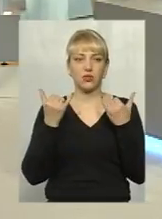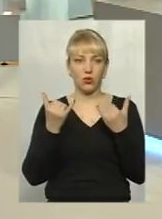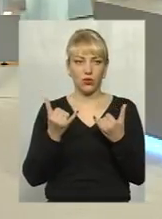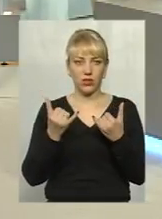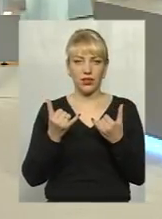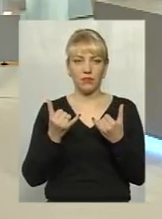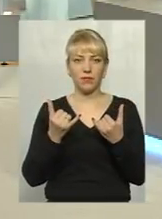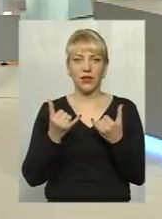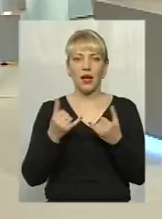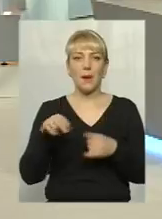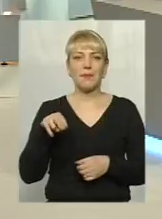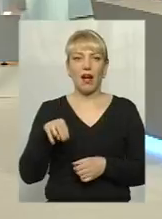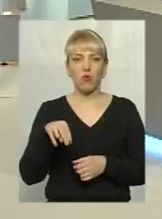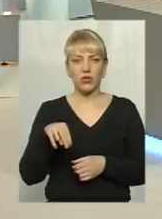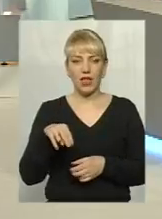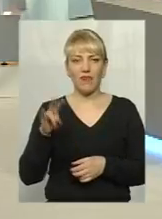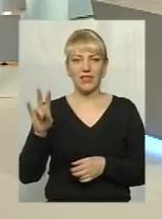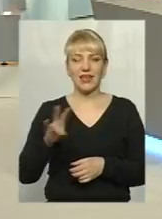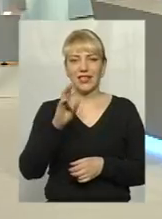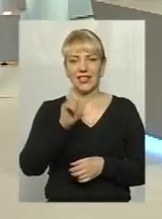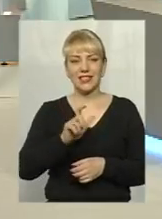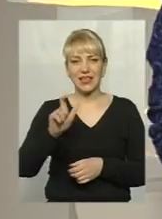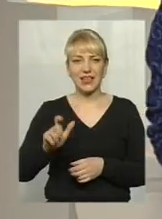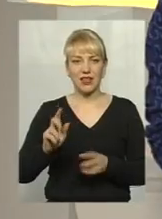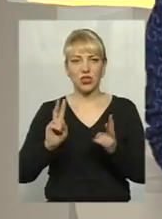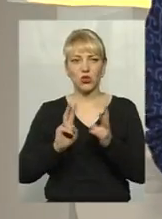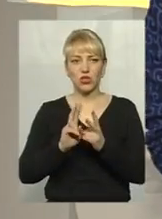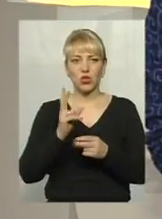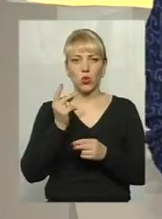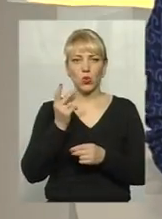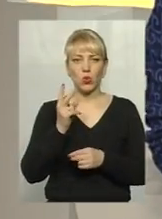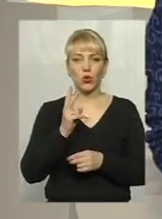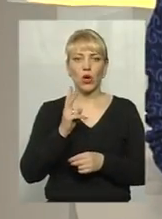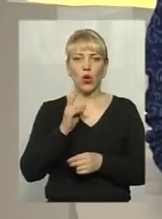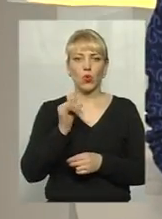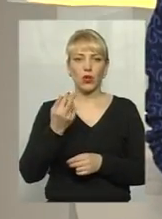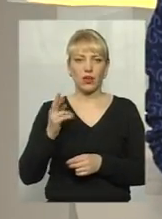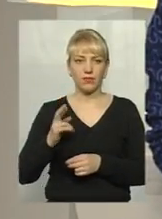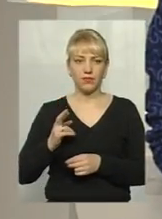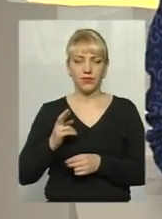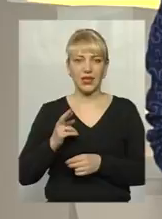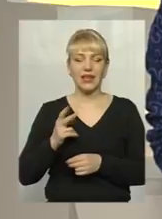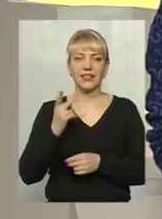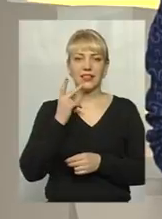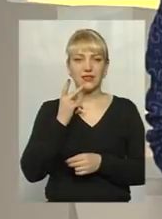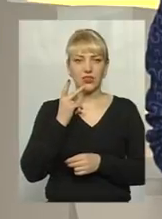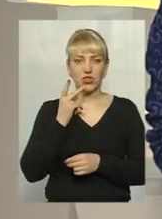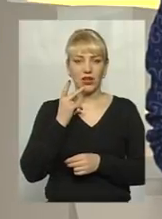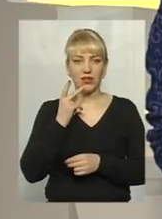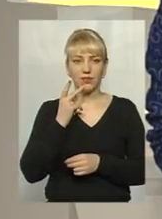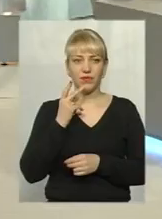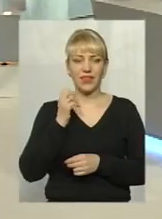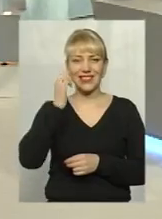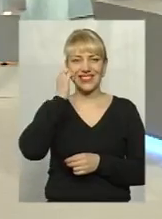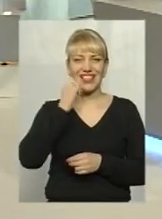Сьогодні православні християни зустрічають другу кутю. Зазвичай, в нас